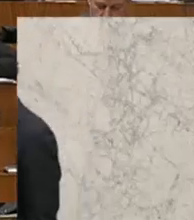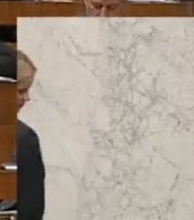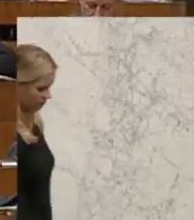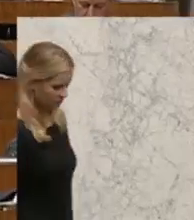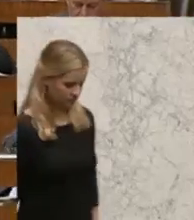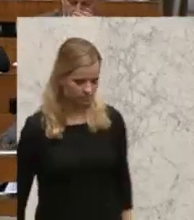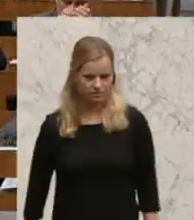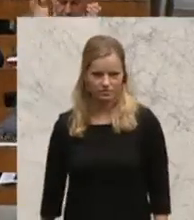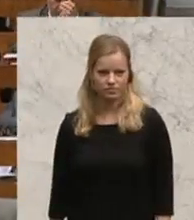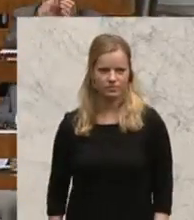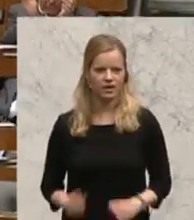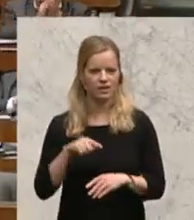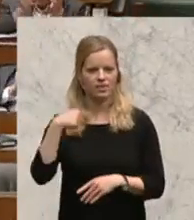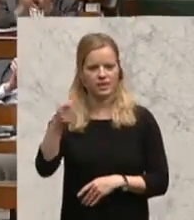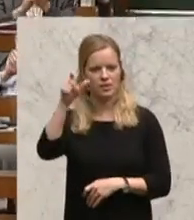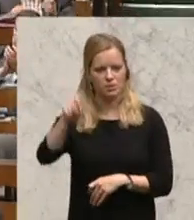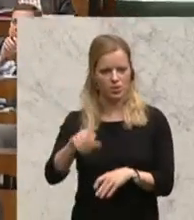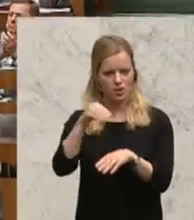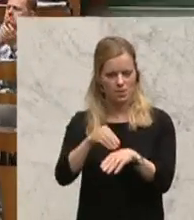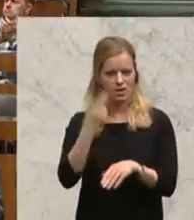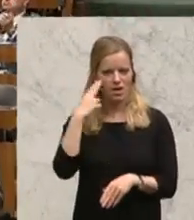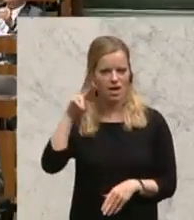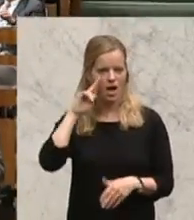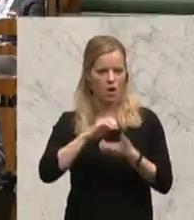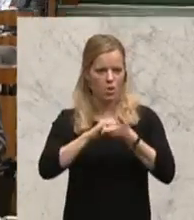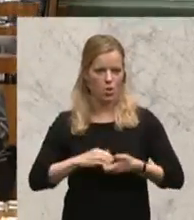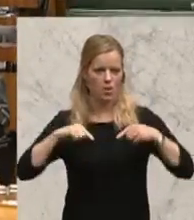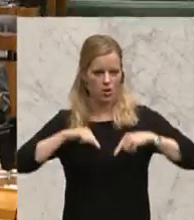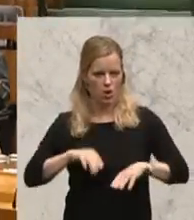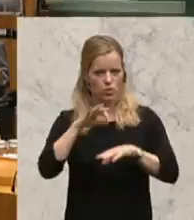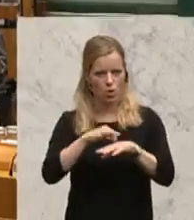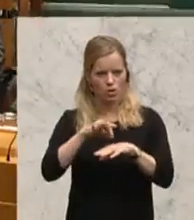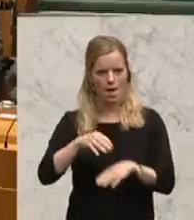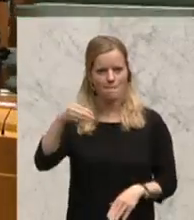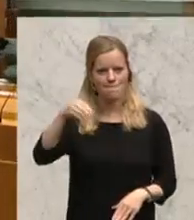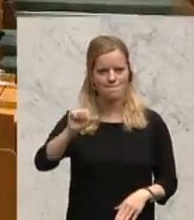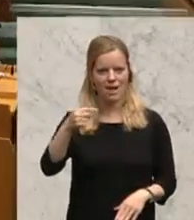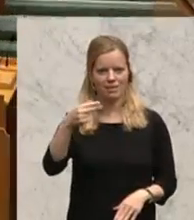Nach Josef Rettenbichler kommt jetzt der NEOS-Chef Matthias Strolz zu Wort.